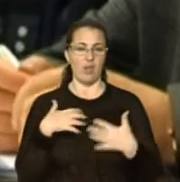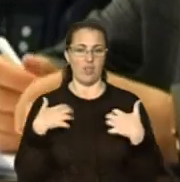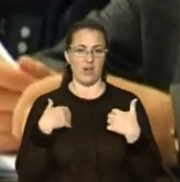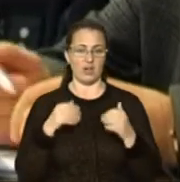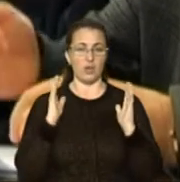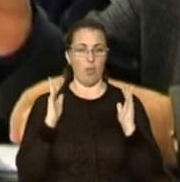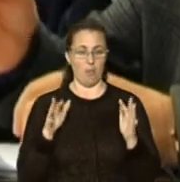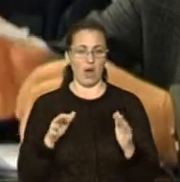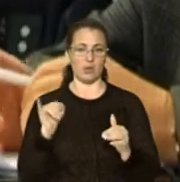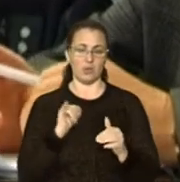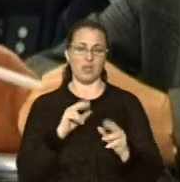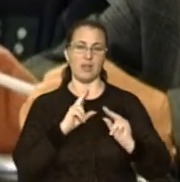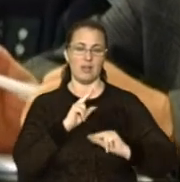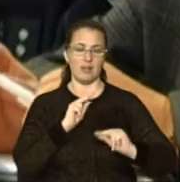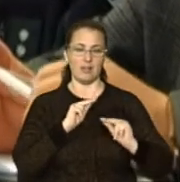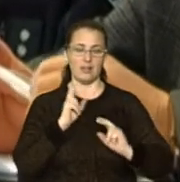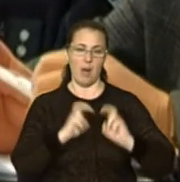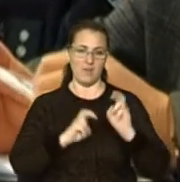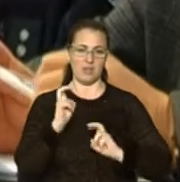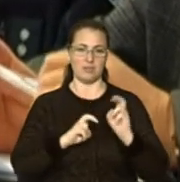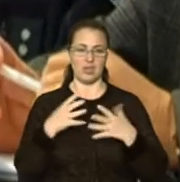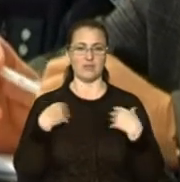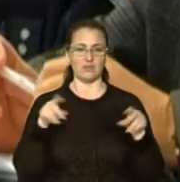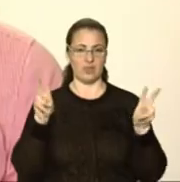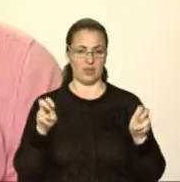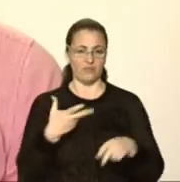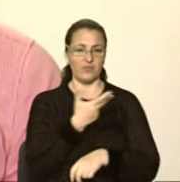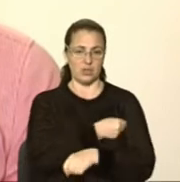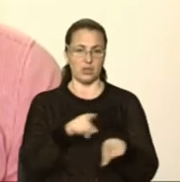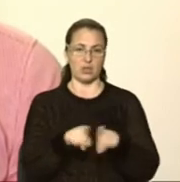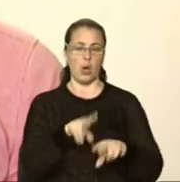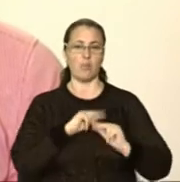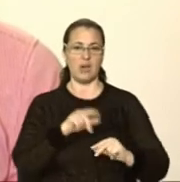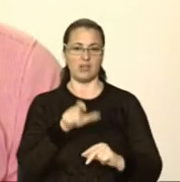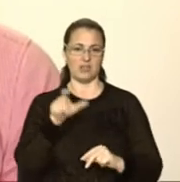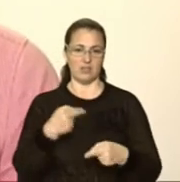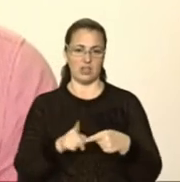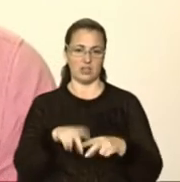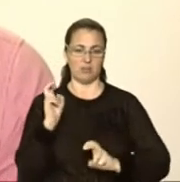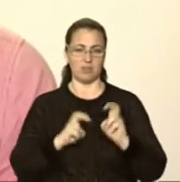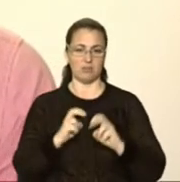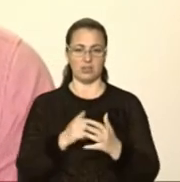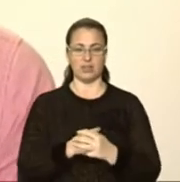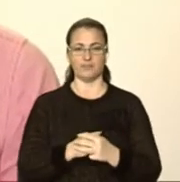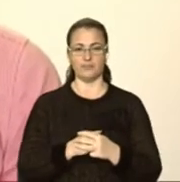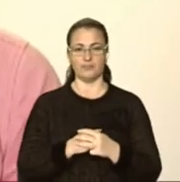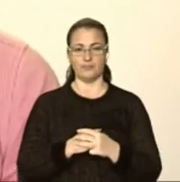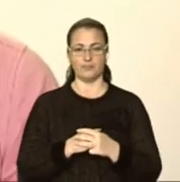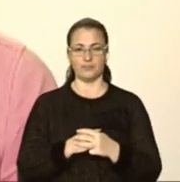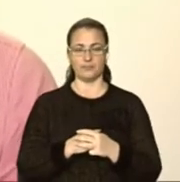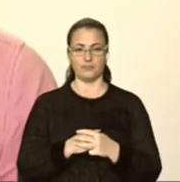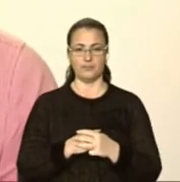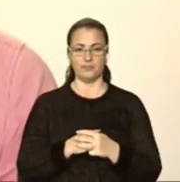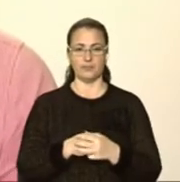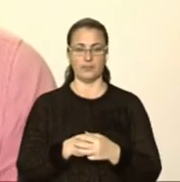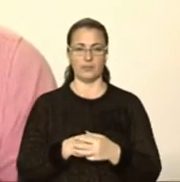парку знесіння та в комунальному підприємстві «ЛЕП». Вакцинувалися також працівники цих підприємств. Нам тепер треба